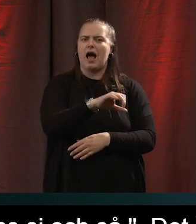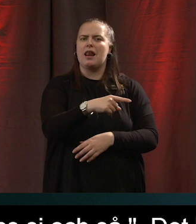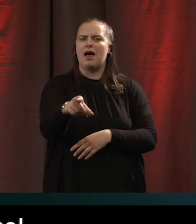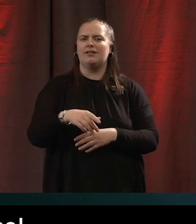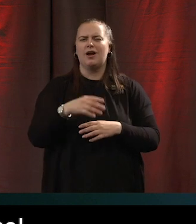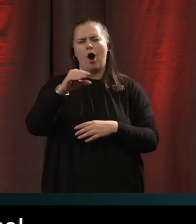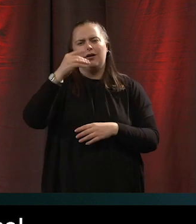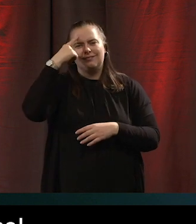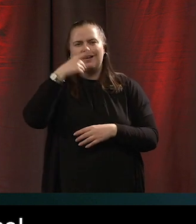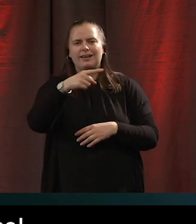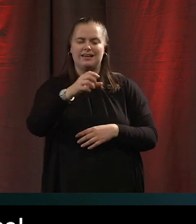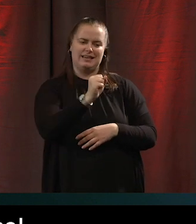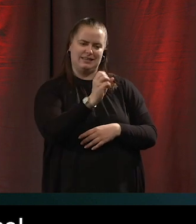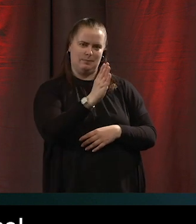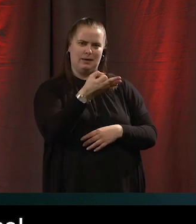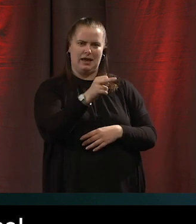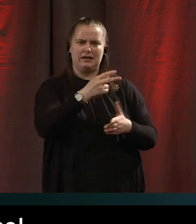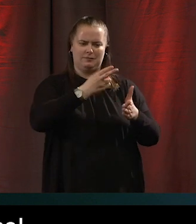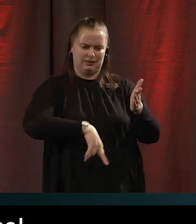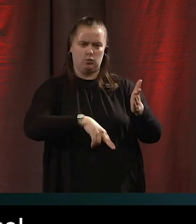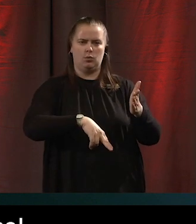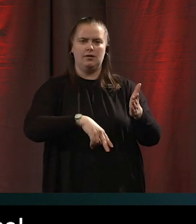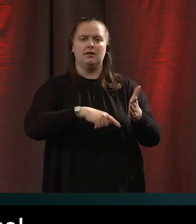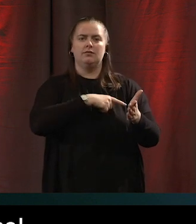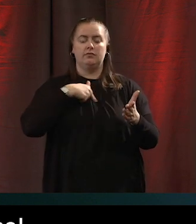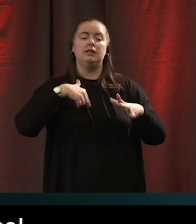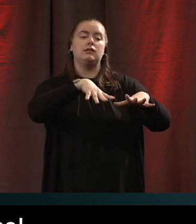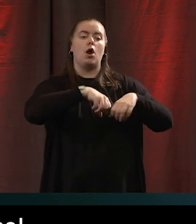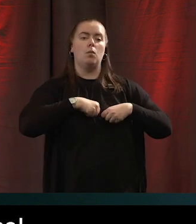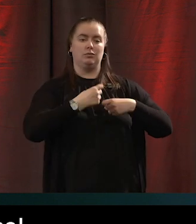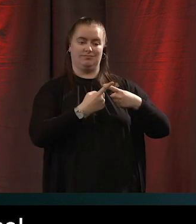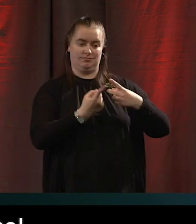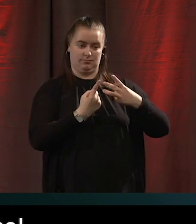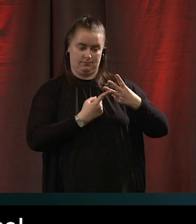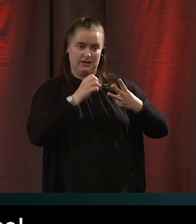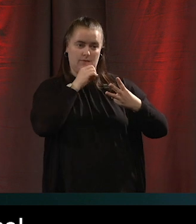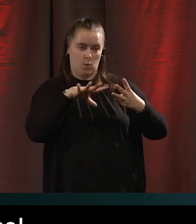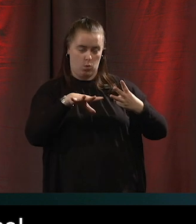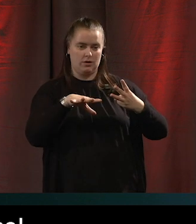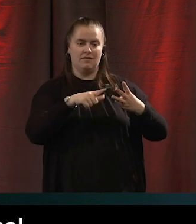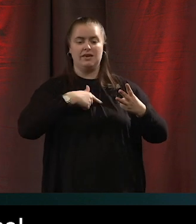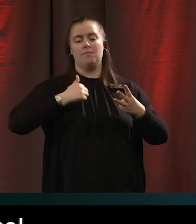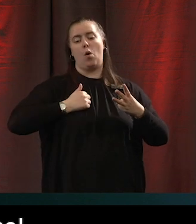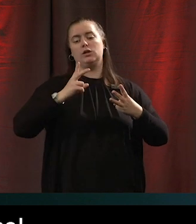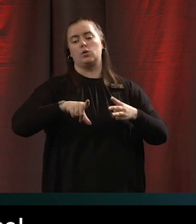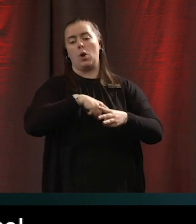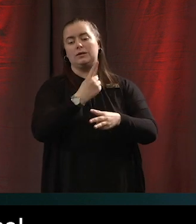sig att GDP vi tar den här informationen vi behåller den så här länge och det här är vad du går med på klick jag vet inte